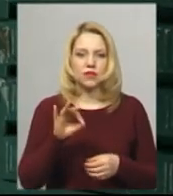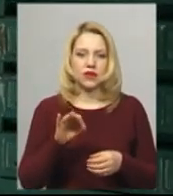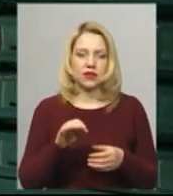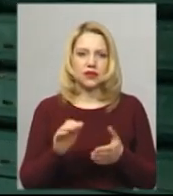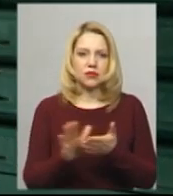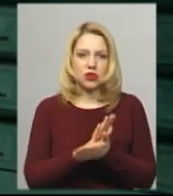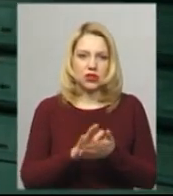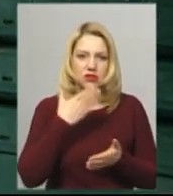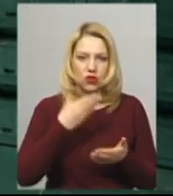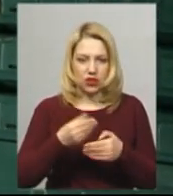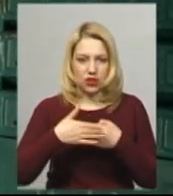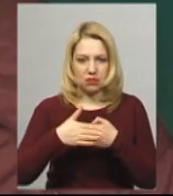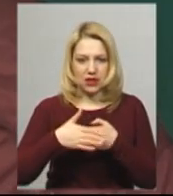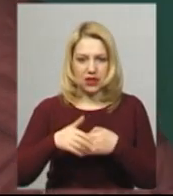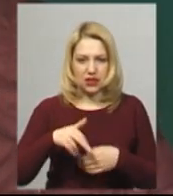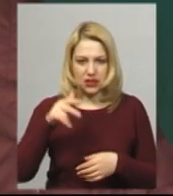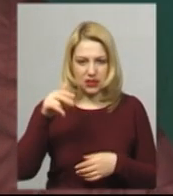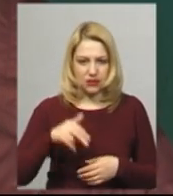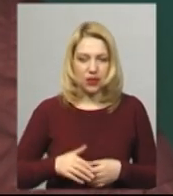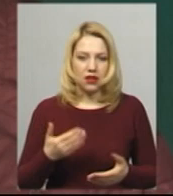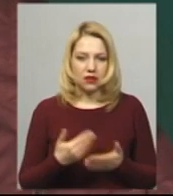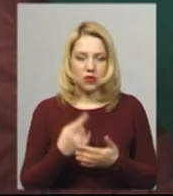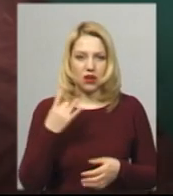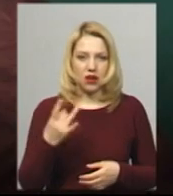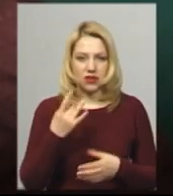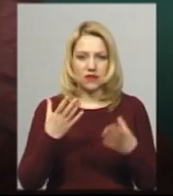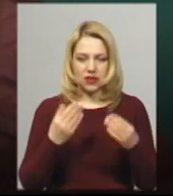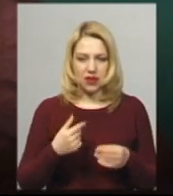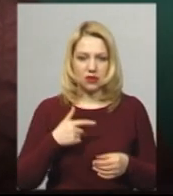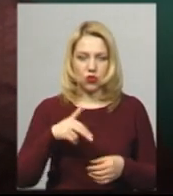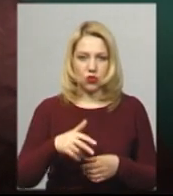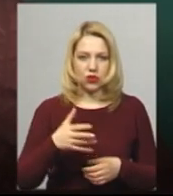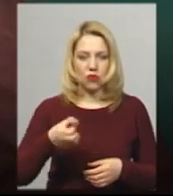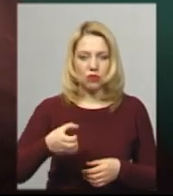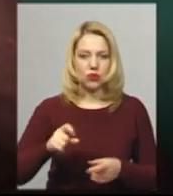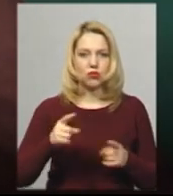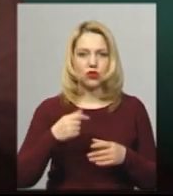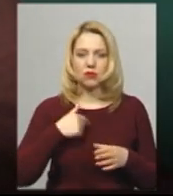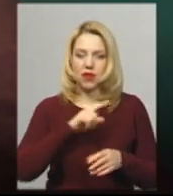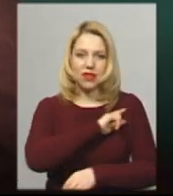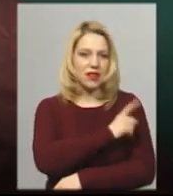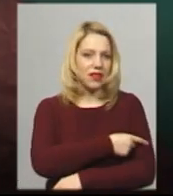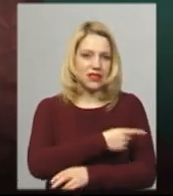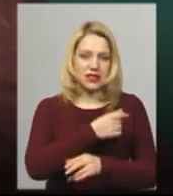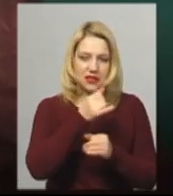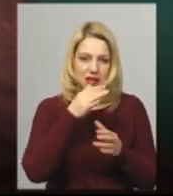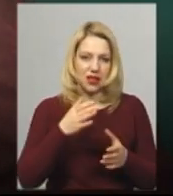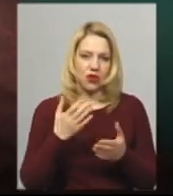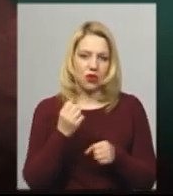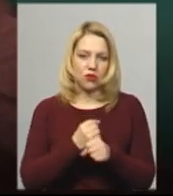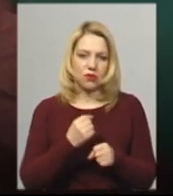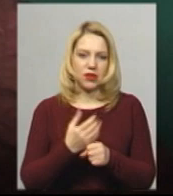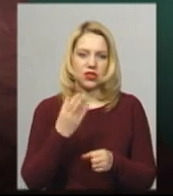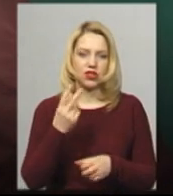мастер ОМК Проскорівська Наталя Сьомаш. Ми один раз в день проходимо обробку, тому що ми не в силі обробити, ще, до прикладу,